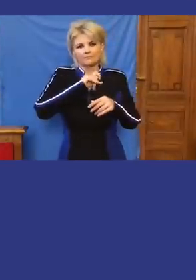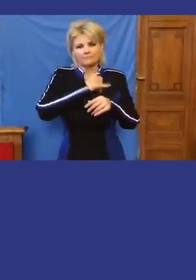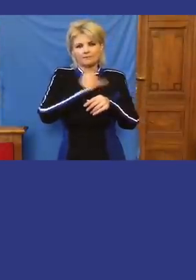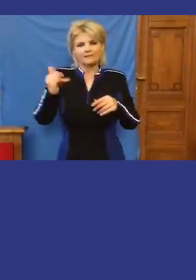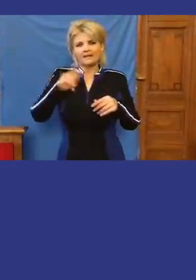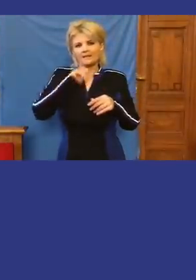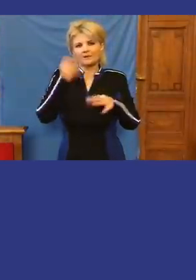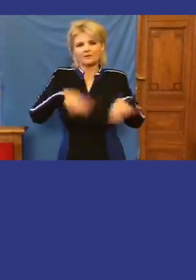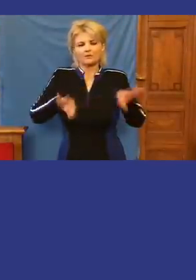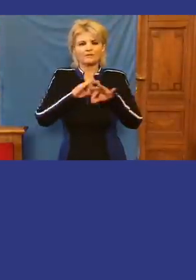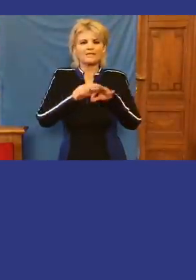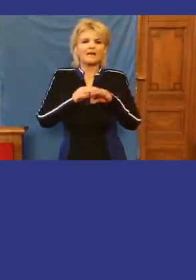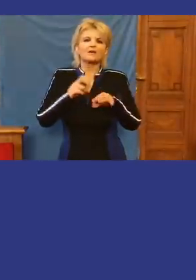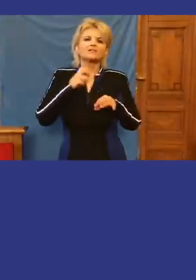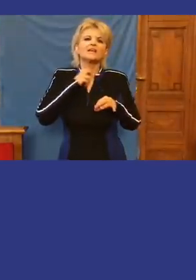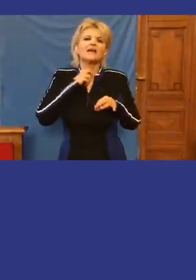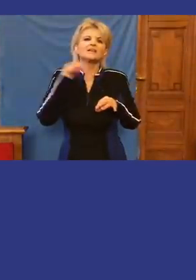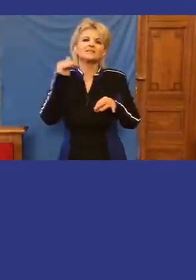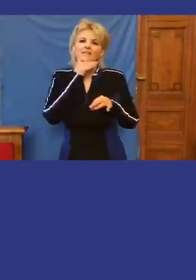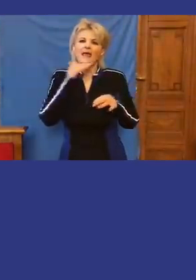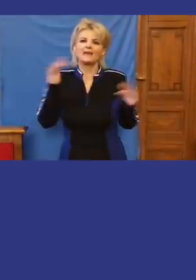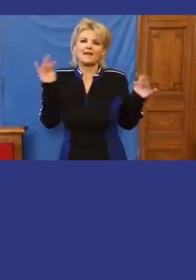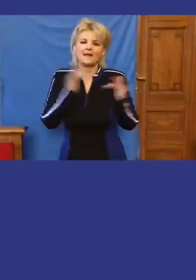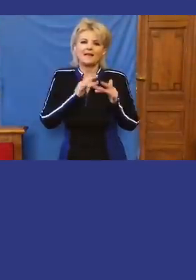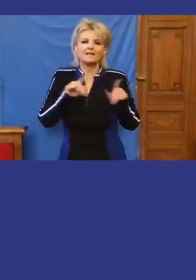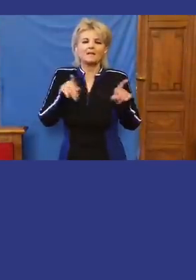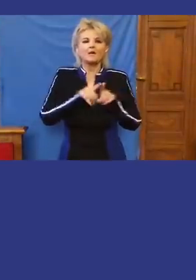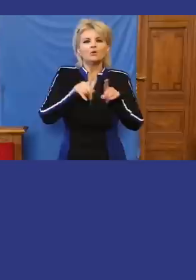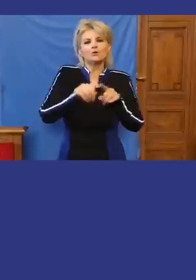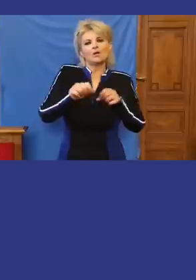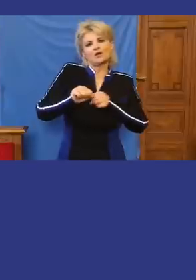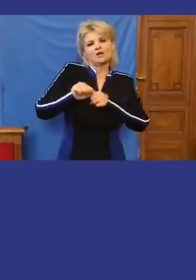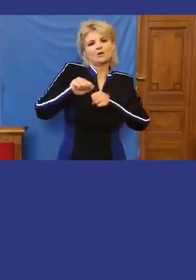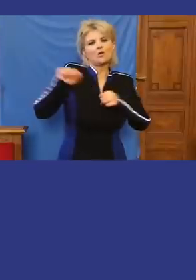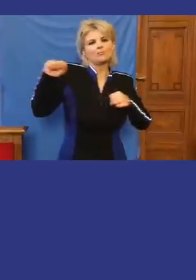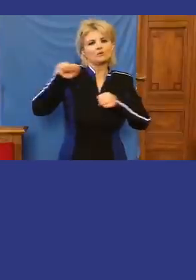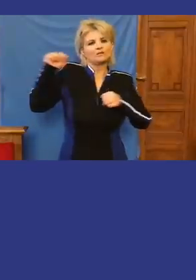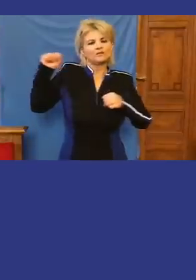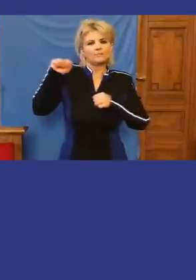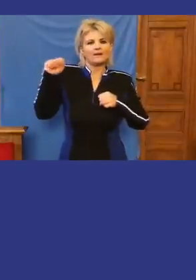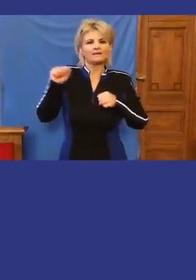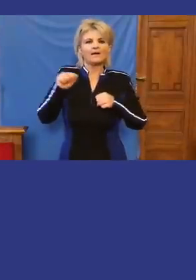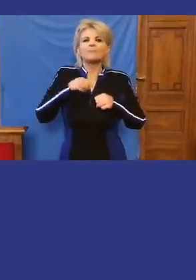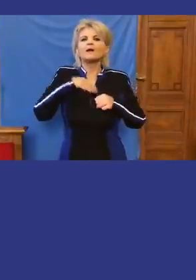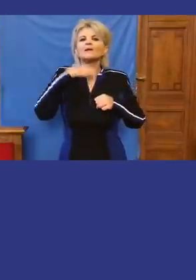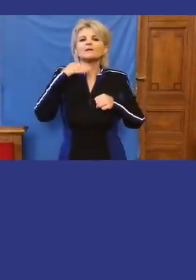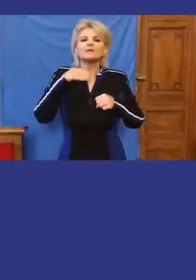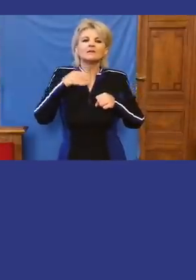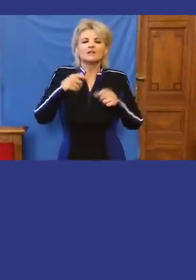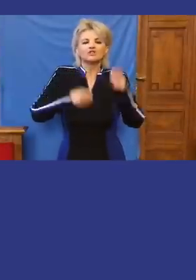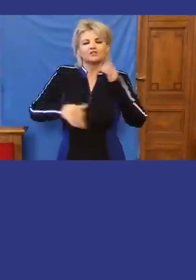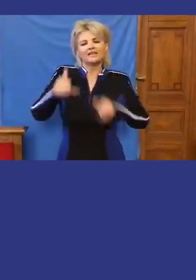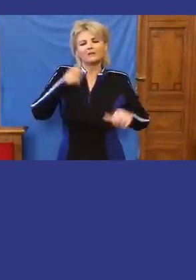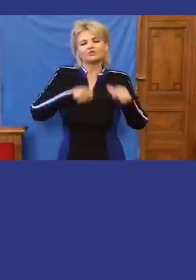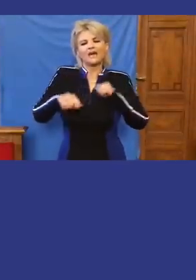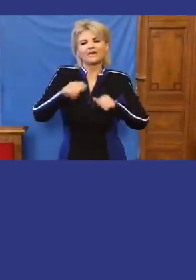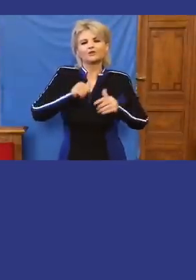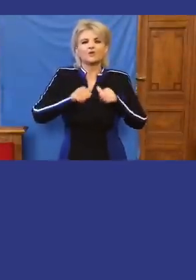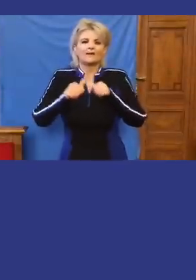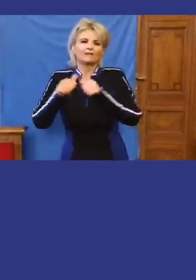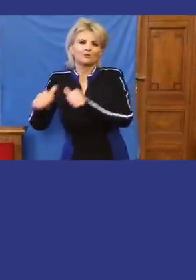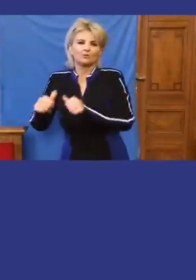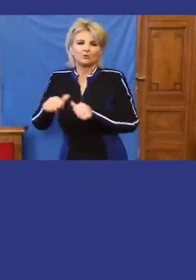Amikor itt egy olyan kommunista pártállam stílusát követő Fidesz kormányban Magyarország ezer éves történelmének